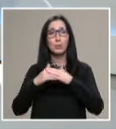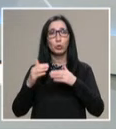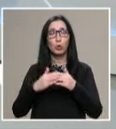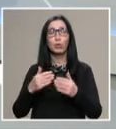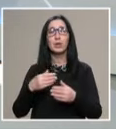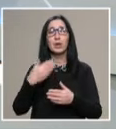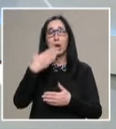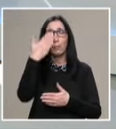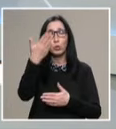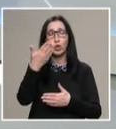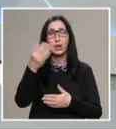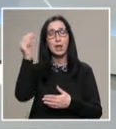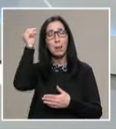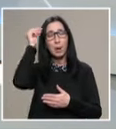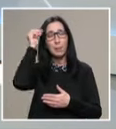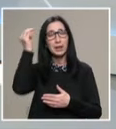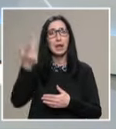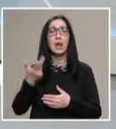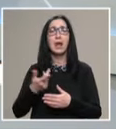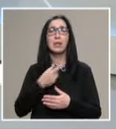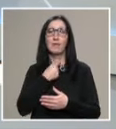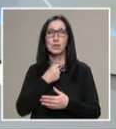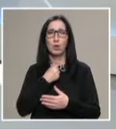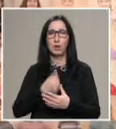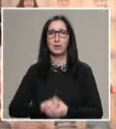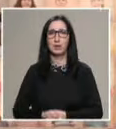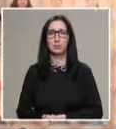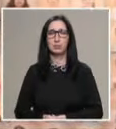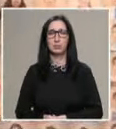почетат памета на великия революционер и национален герой.